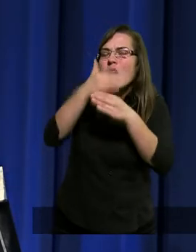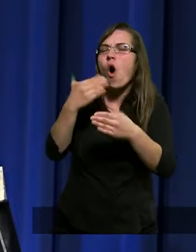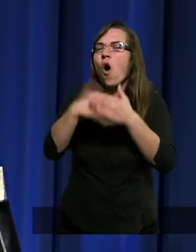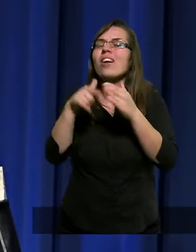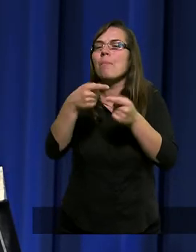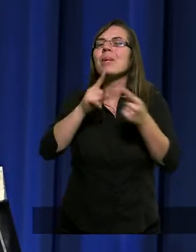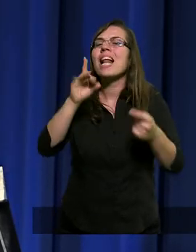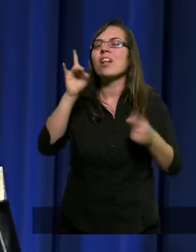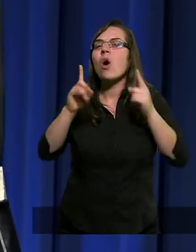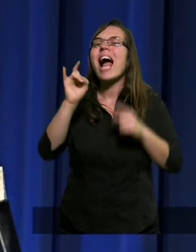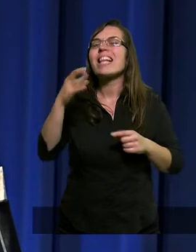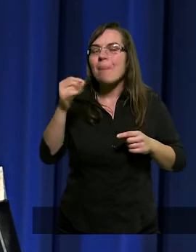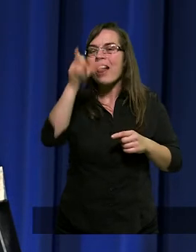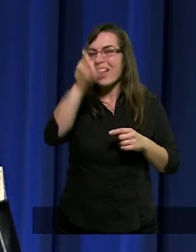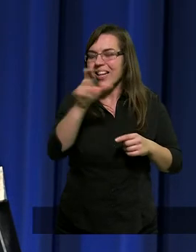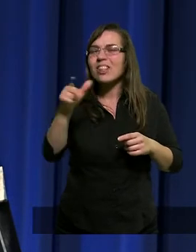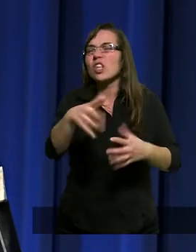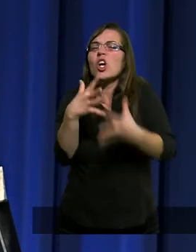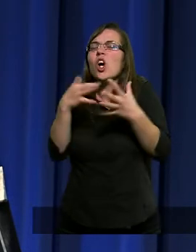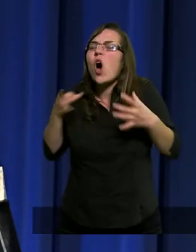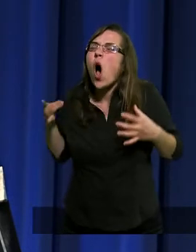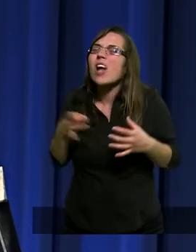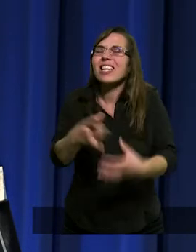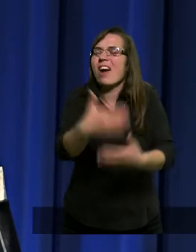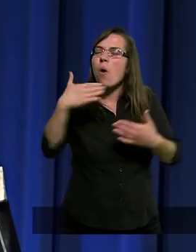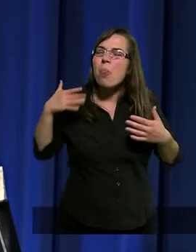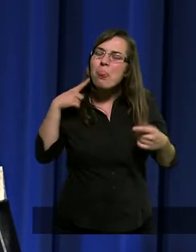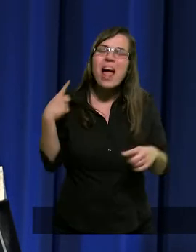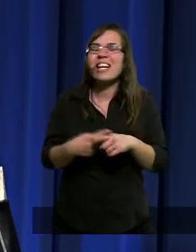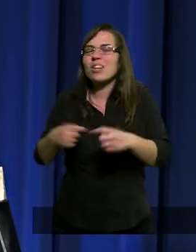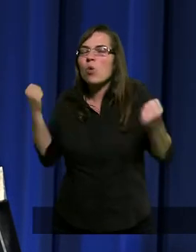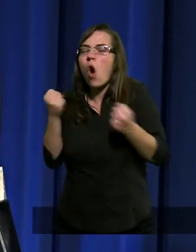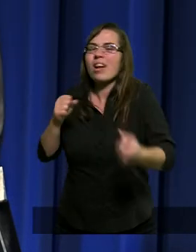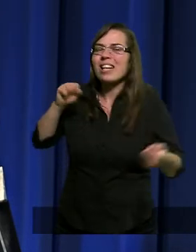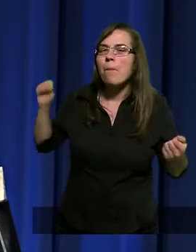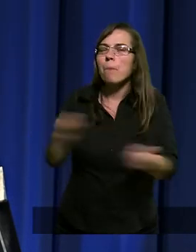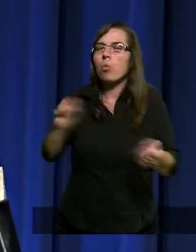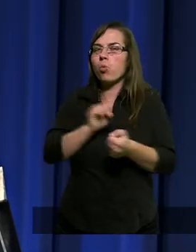której Jezus Chrystus rozgrywał ten decydujący bój.